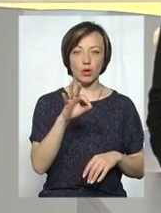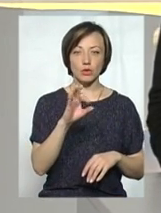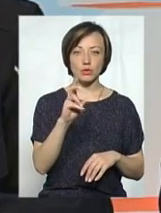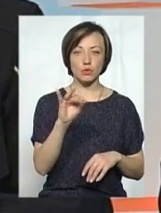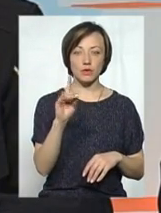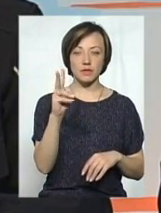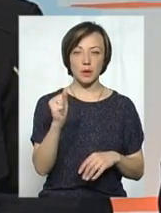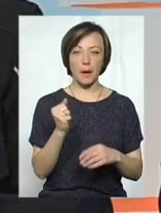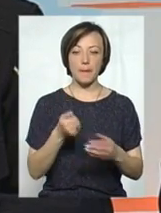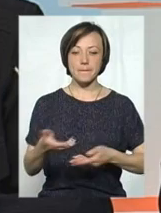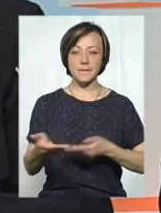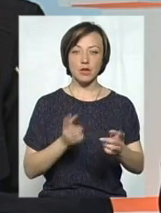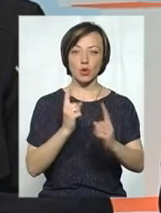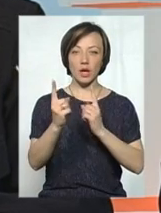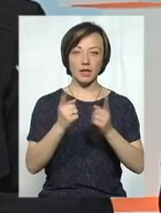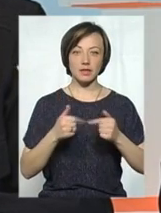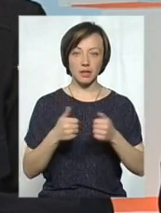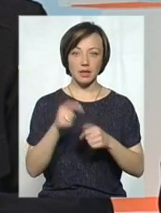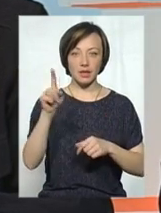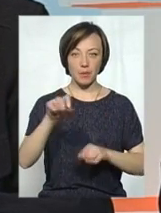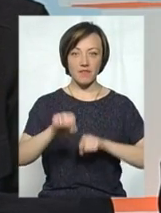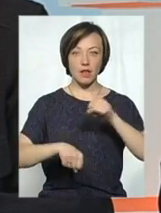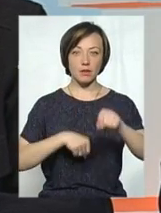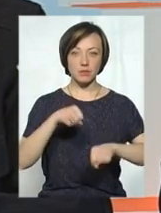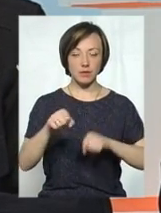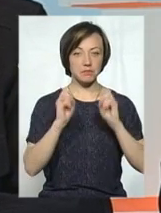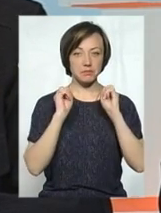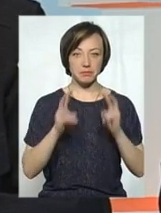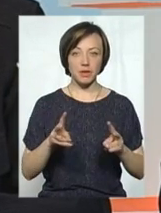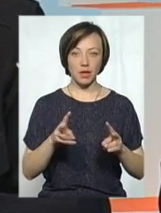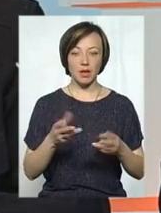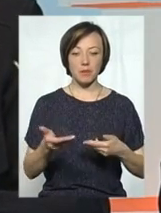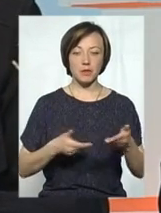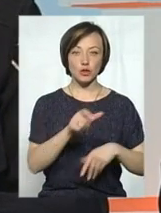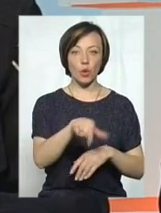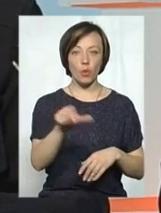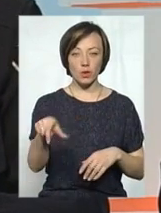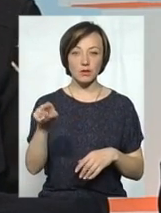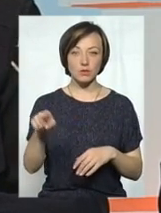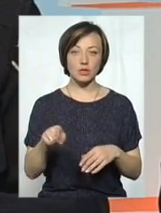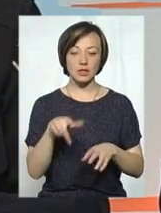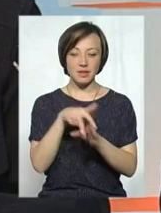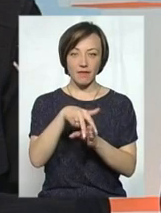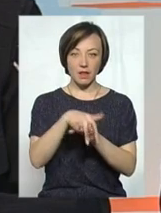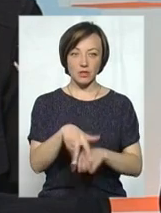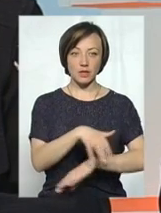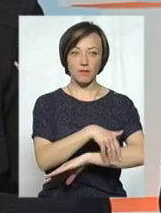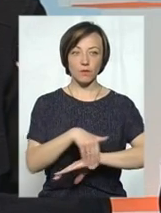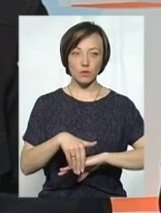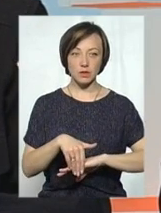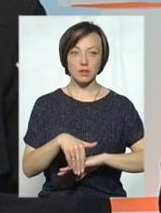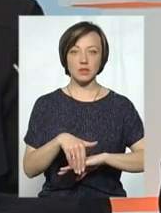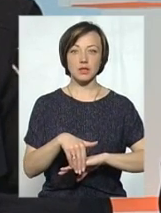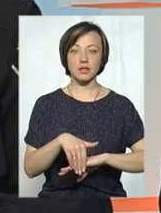пішохідна зона, там в нас їздять теж велосипедисти, що наражають на небезпеку пішоходів, тому що там в нас дуже завантажена вулиця, там